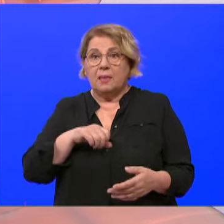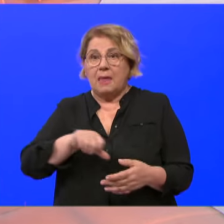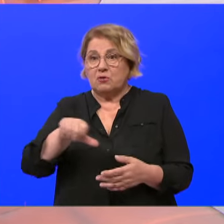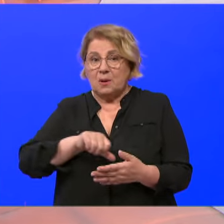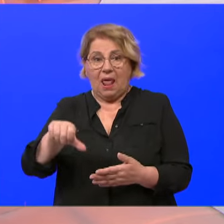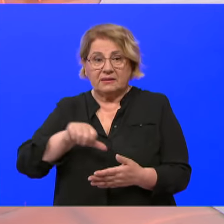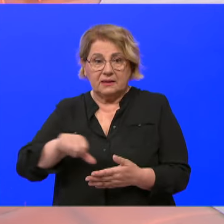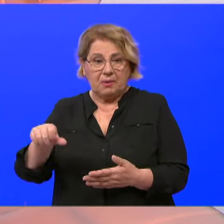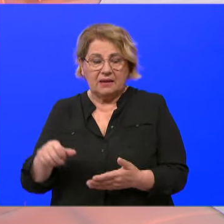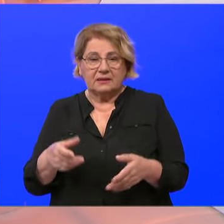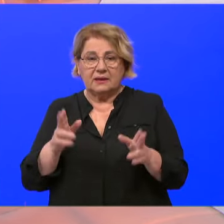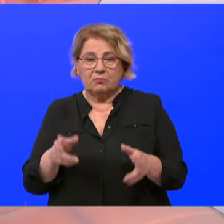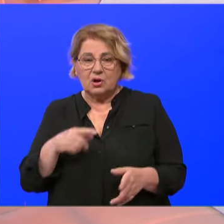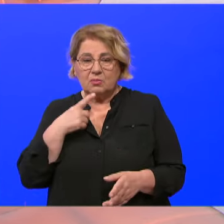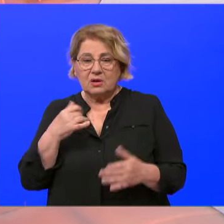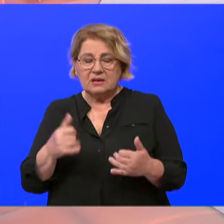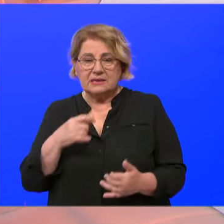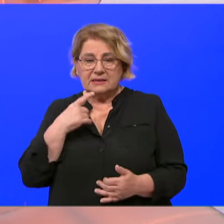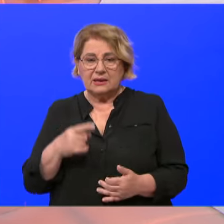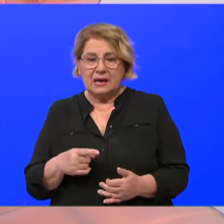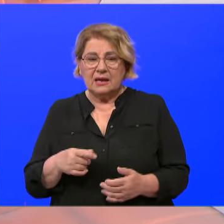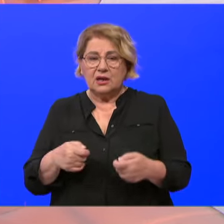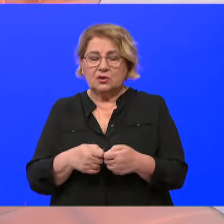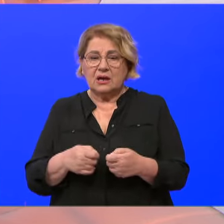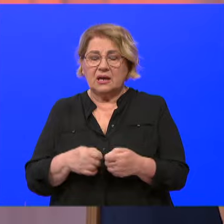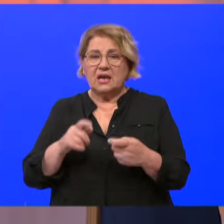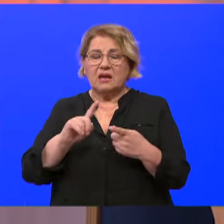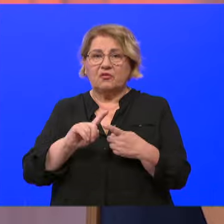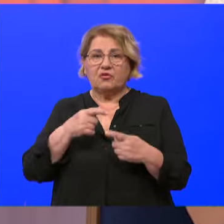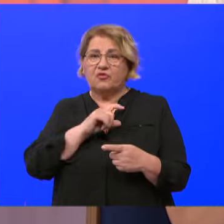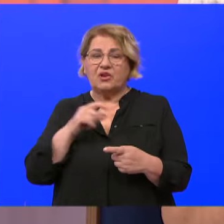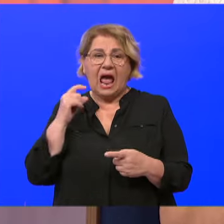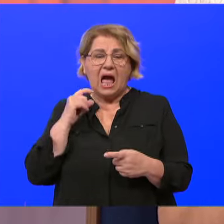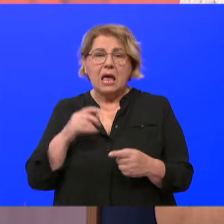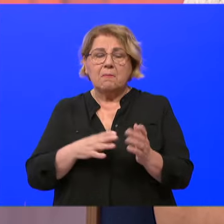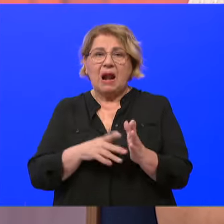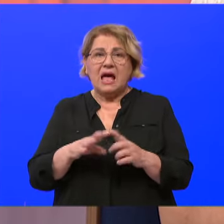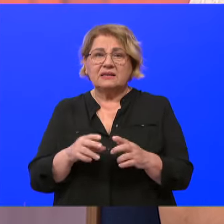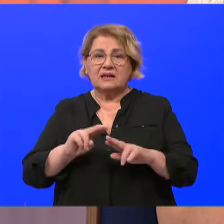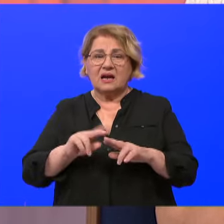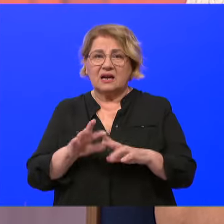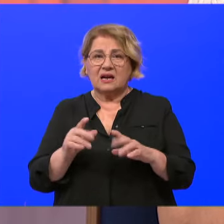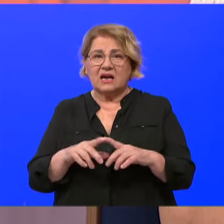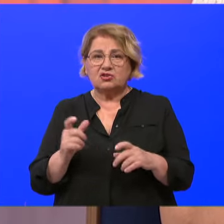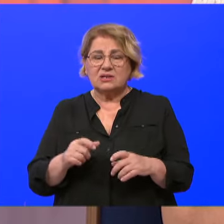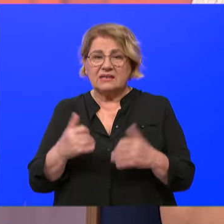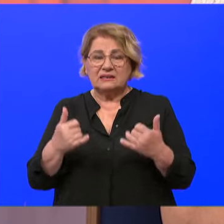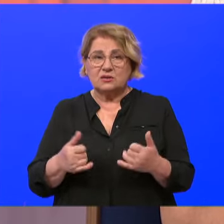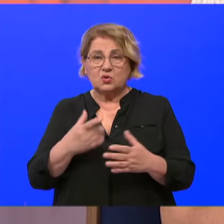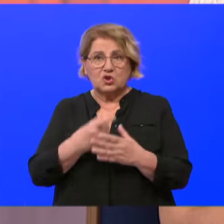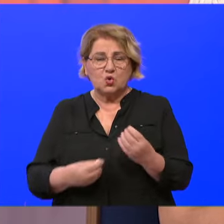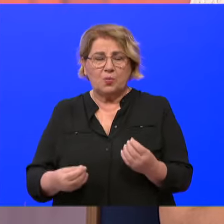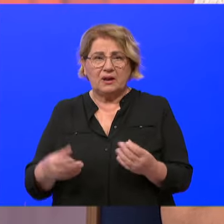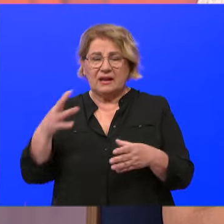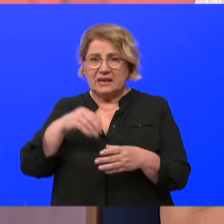svak novce. Jednako tako moramo sada istaknuti i udruga Framladen Hrkać. Je, ona je sad izgubila neke stanove, ja sam